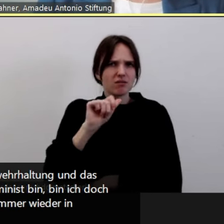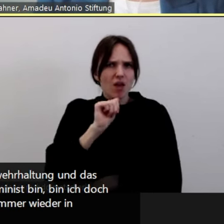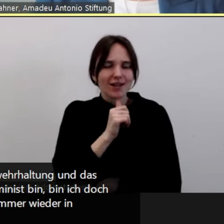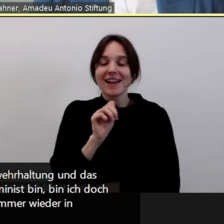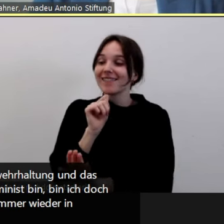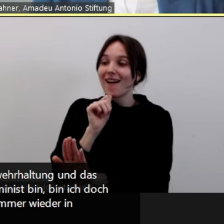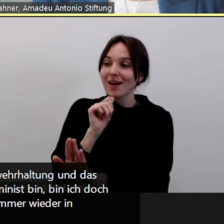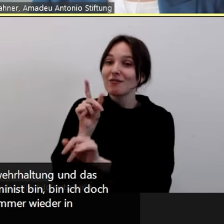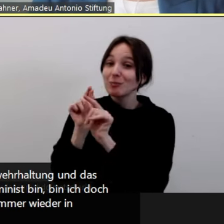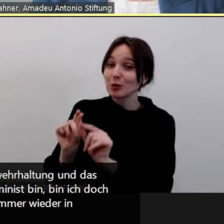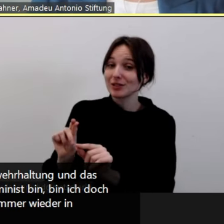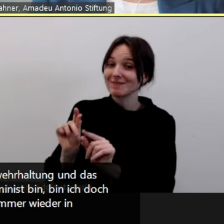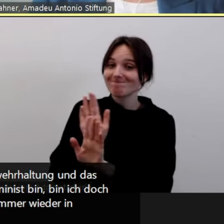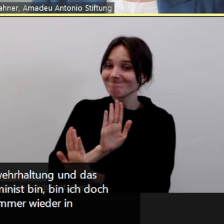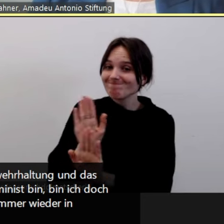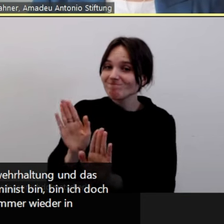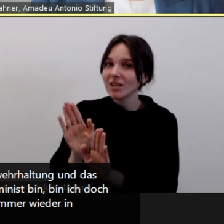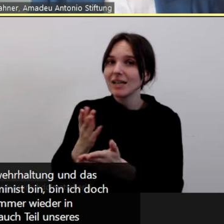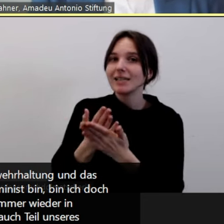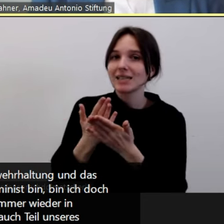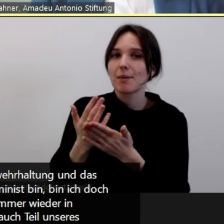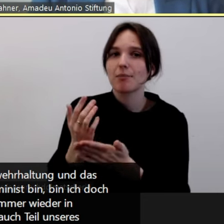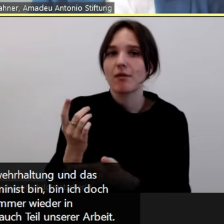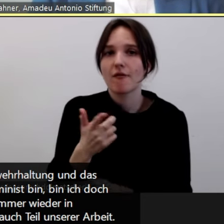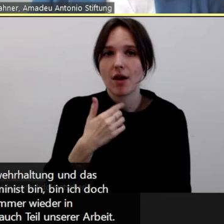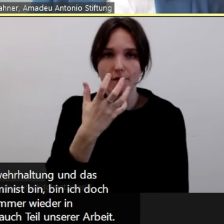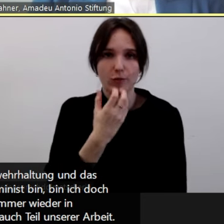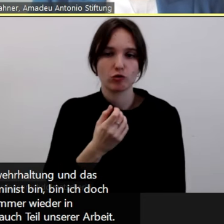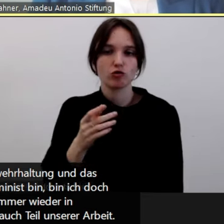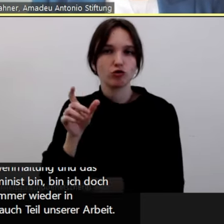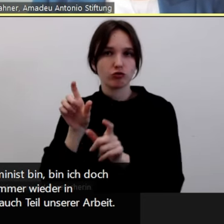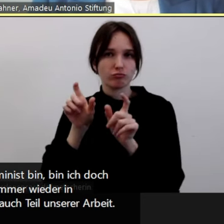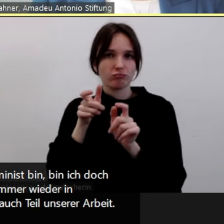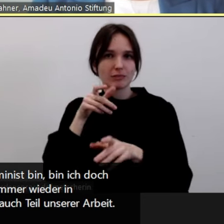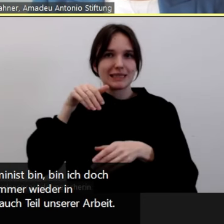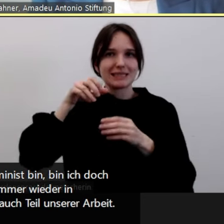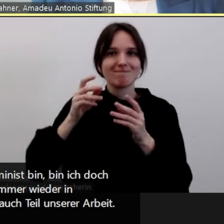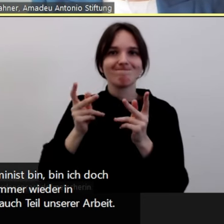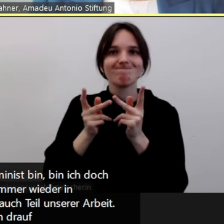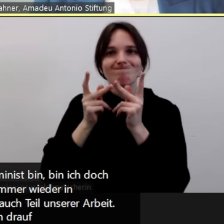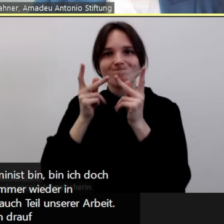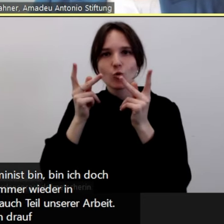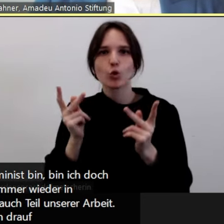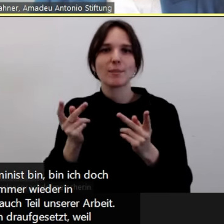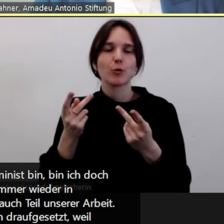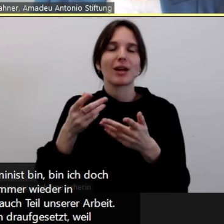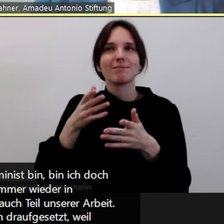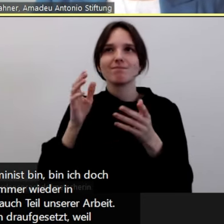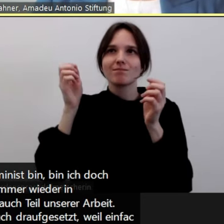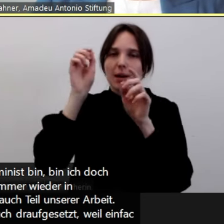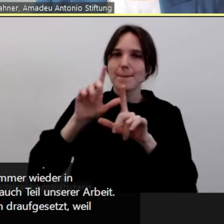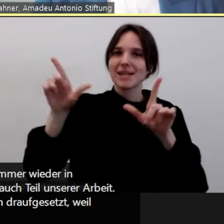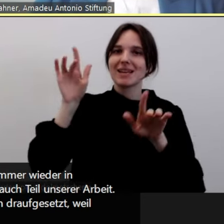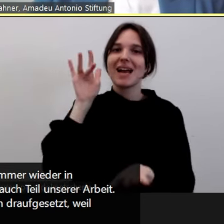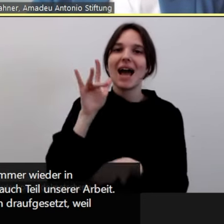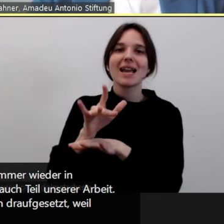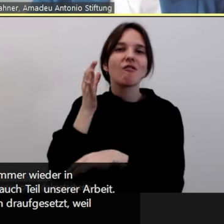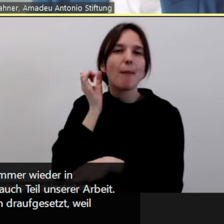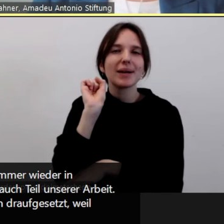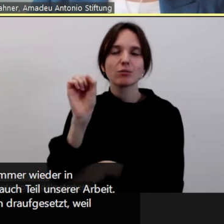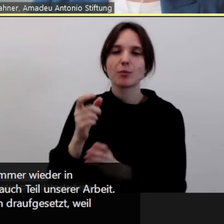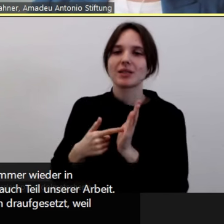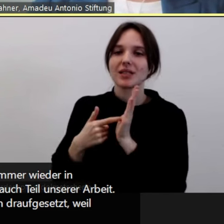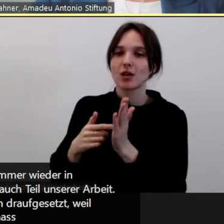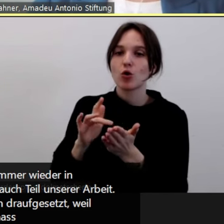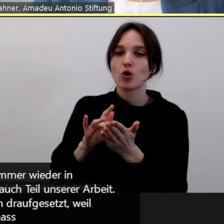widerlegen, das ist natürlich auch Teil unserer Arbeit und wir haben uns ganz bewusst dieses Label auch draufgesetzt, weil einfach Antifeminismus noch mal über